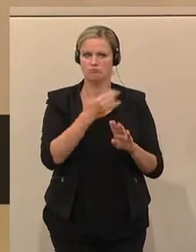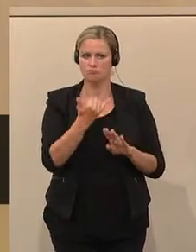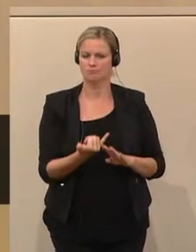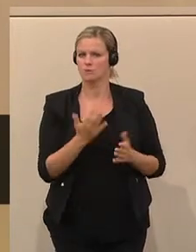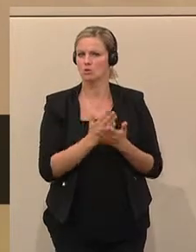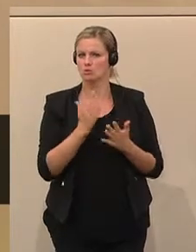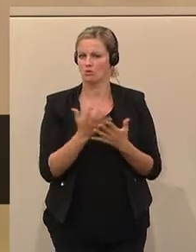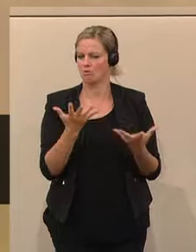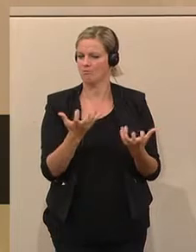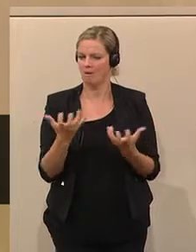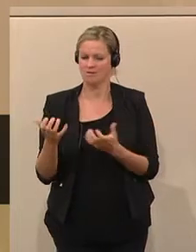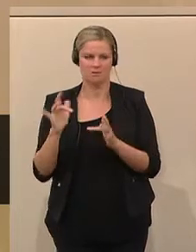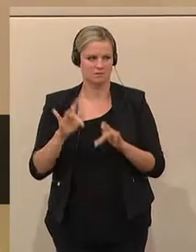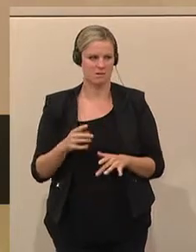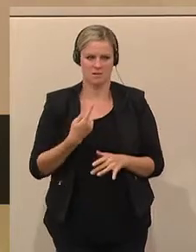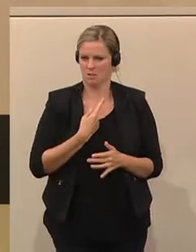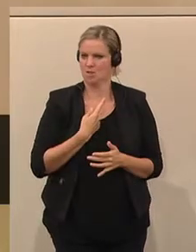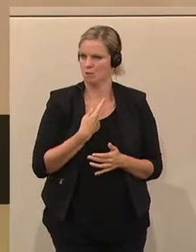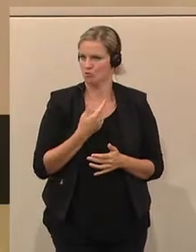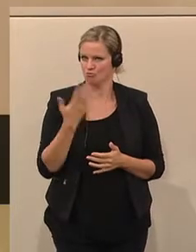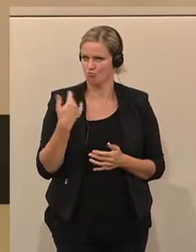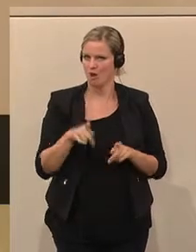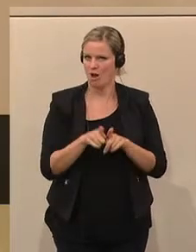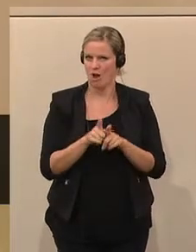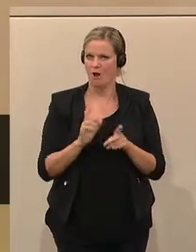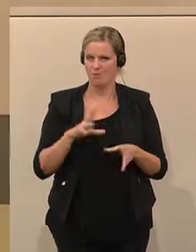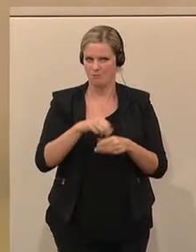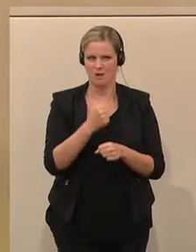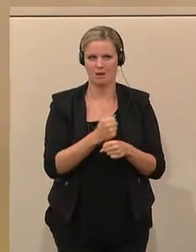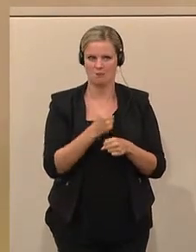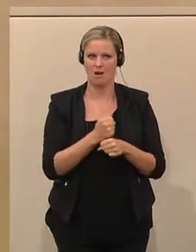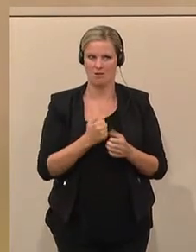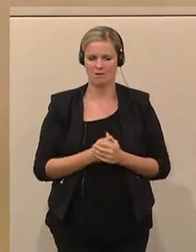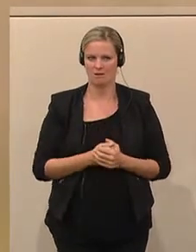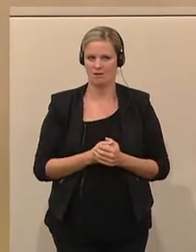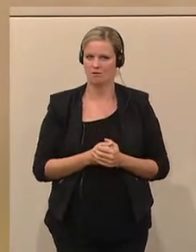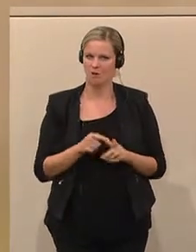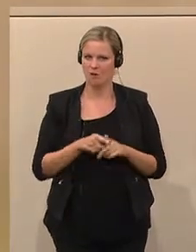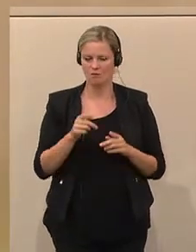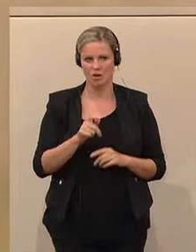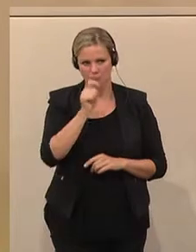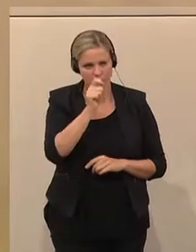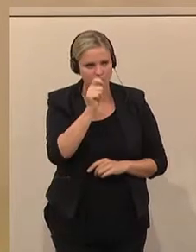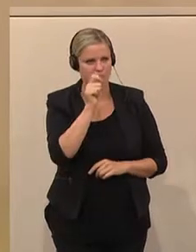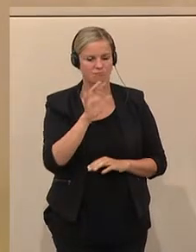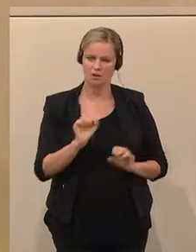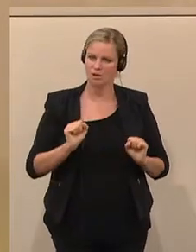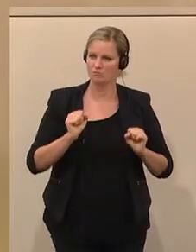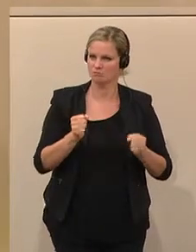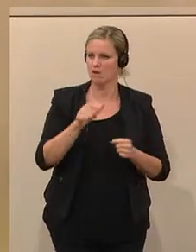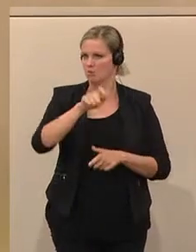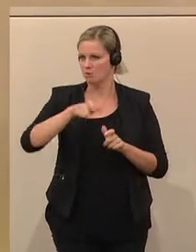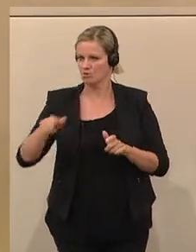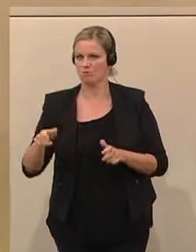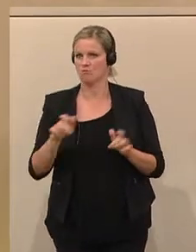gelebte Praxis war, ich habe selber schon das eine oder andere Mal daran teilnehmen dürfen, wo wir eine entsprechende Würdigung dem Gegenüber, diesem Engagement junger Menschen gegenüber